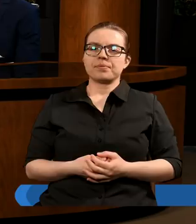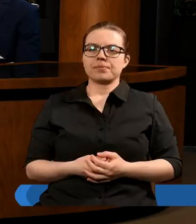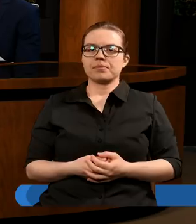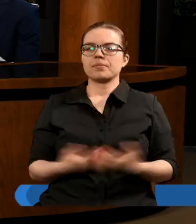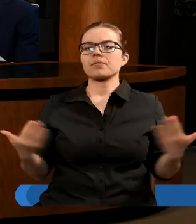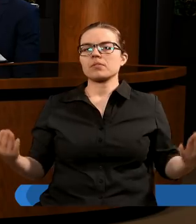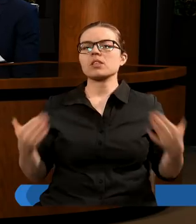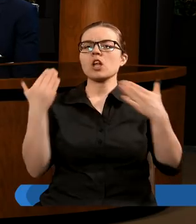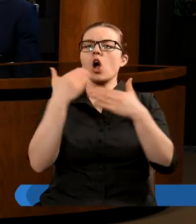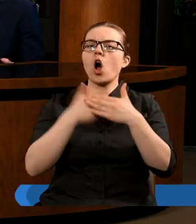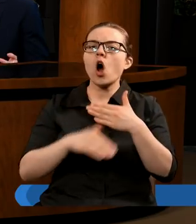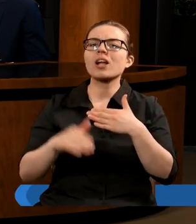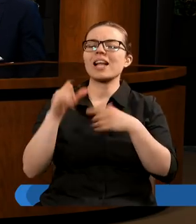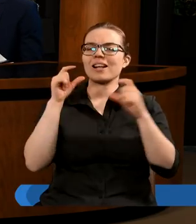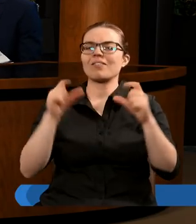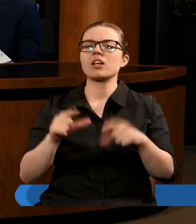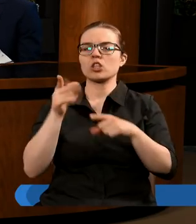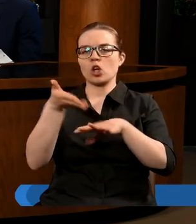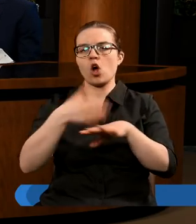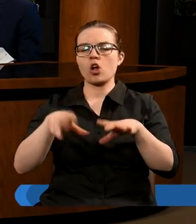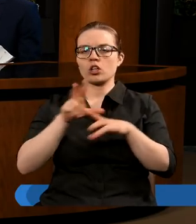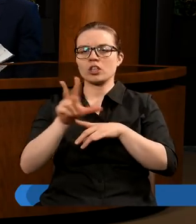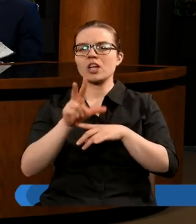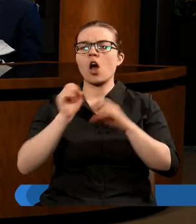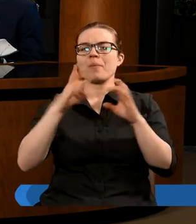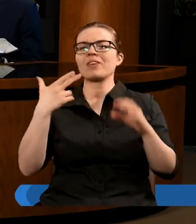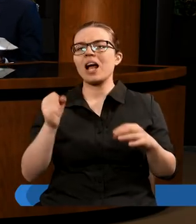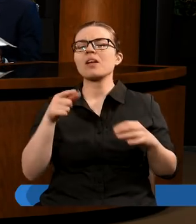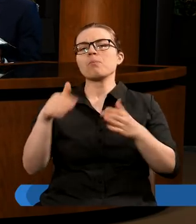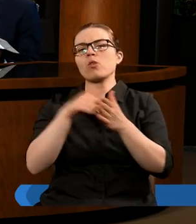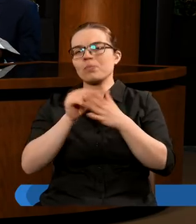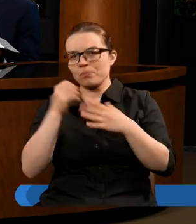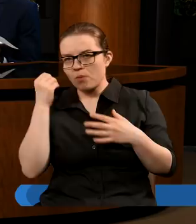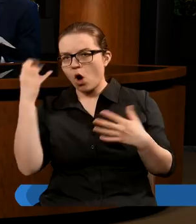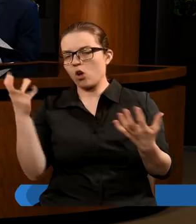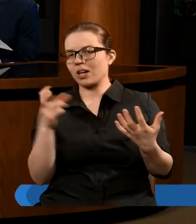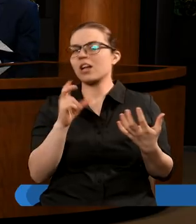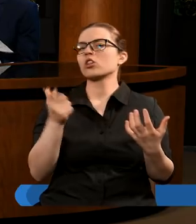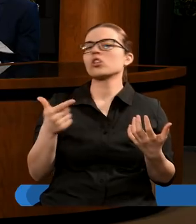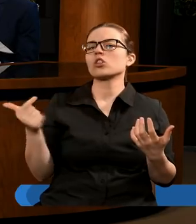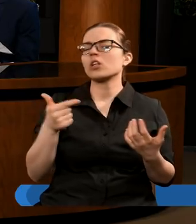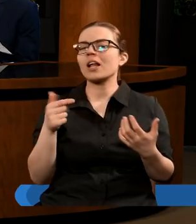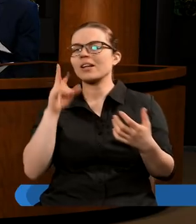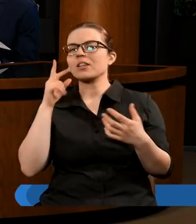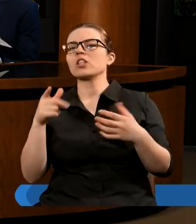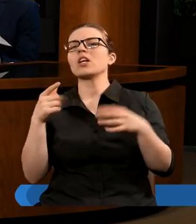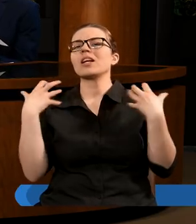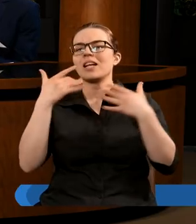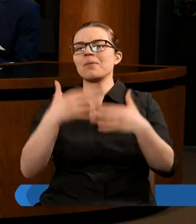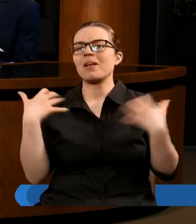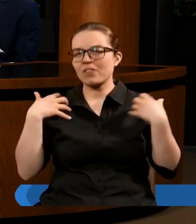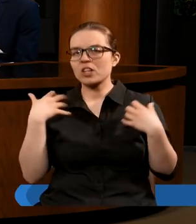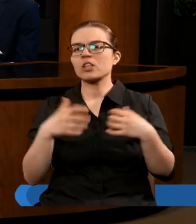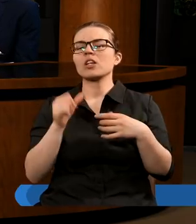Ostatni werset z rozdziału 13, tu potrzebna jest mądrość. Kto ma rozum, niech obliczy liczbę zwierzęcia.